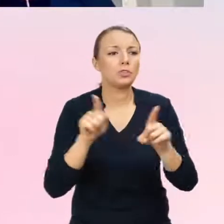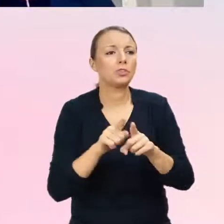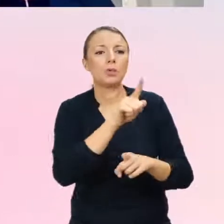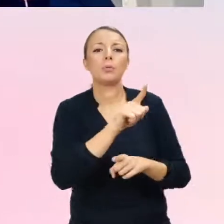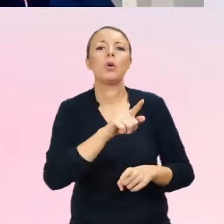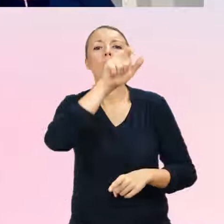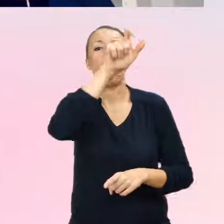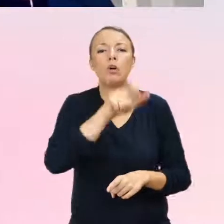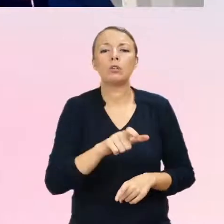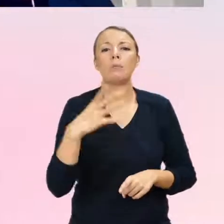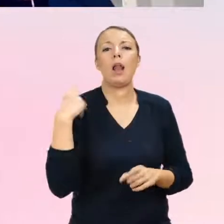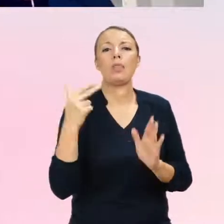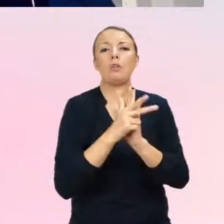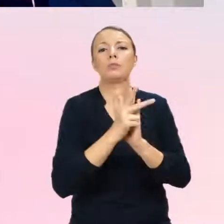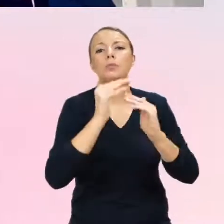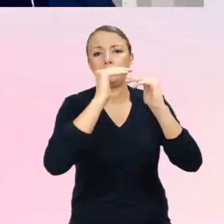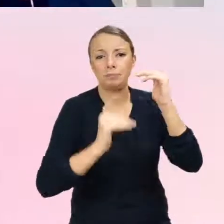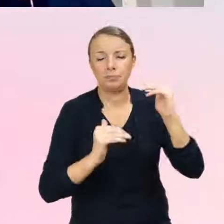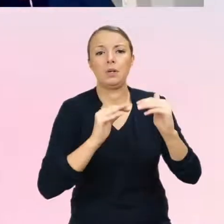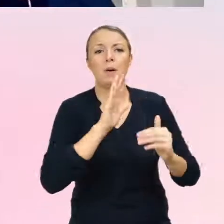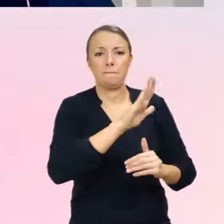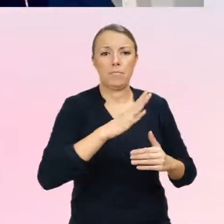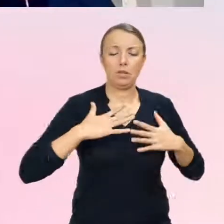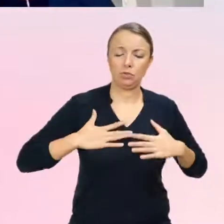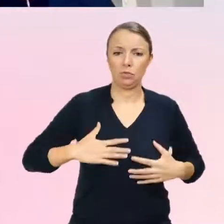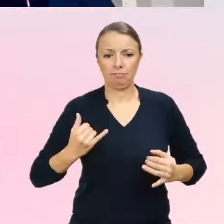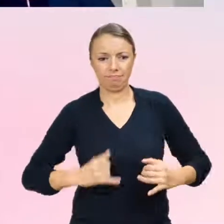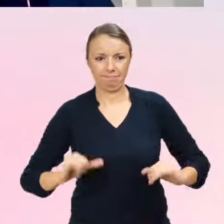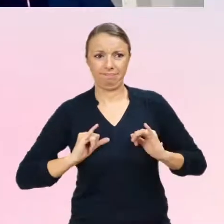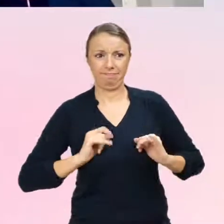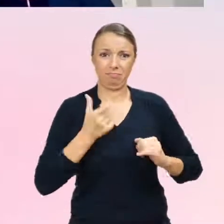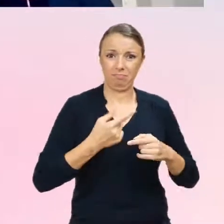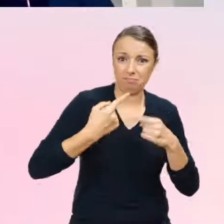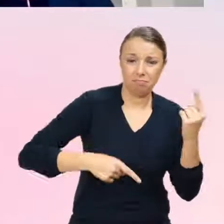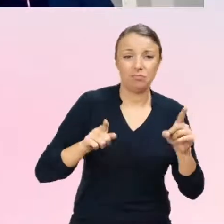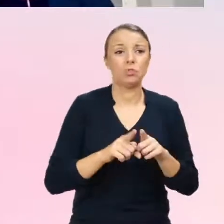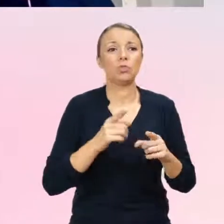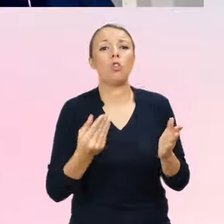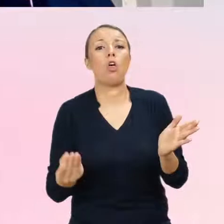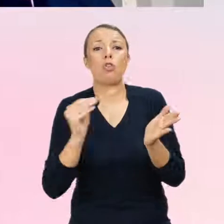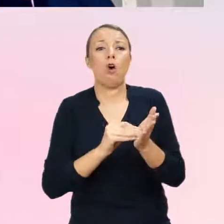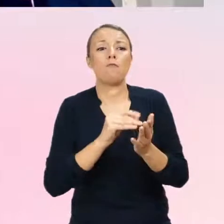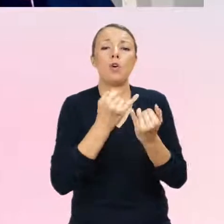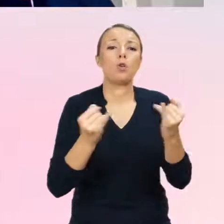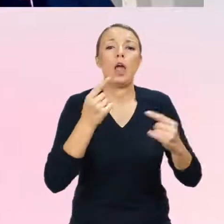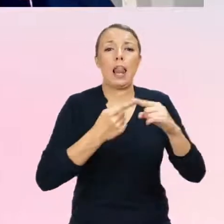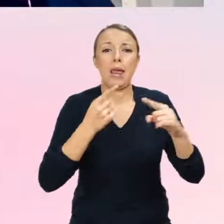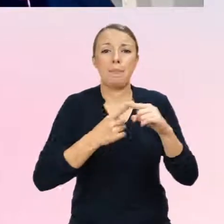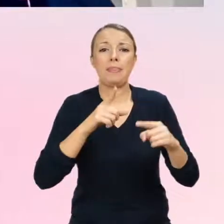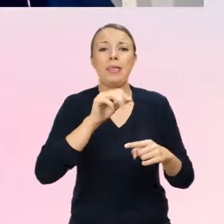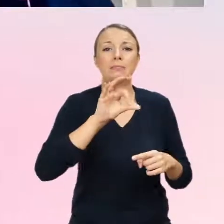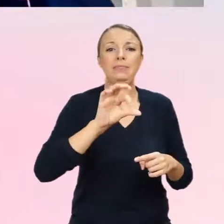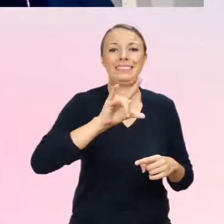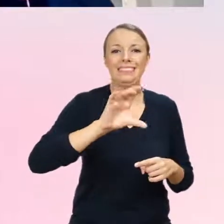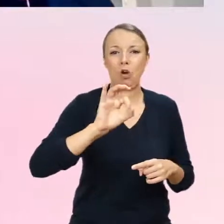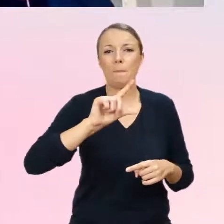osobów niepełnoletnich z dysforią płci oraz współwystępującymi objawami psychopatologicznymi oraz wzajemnych relacji między